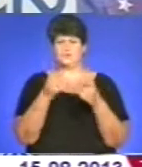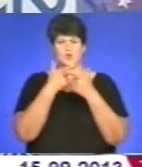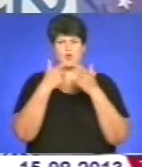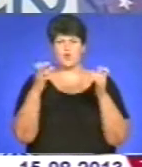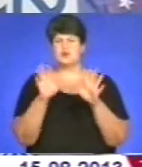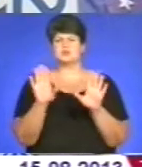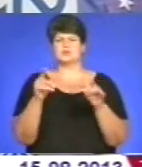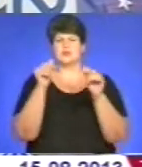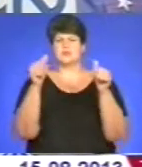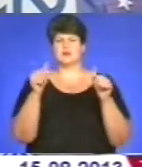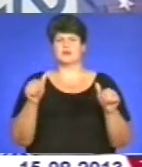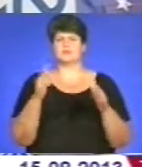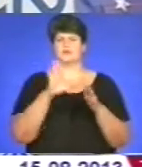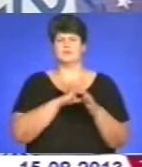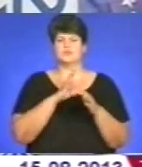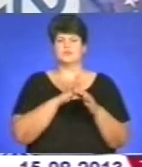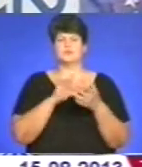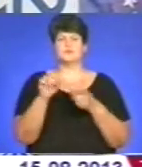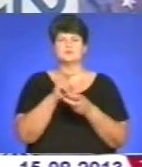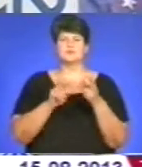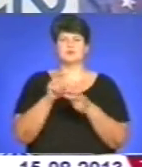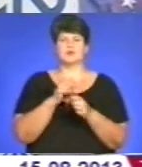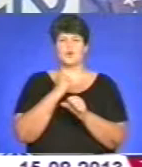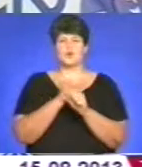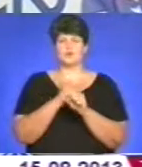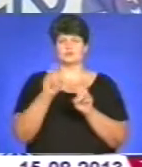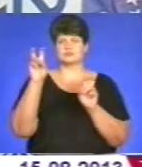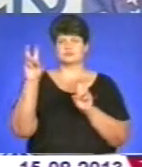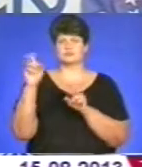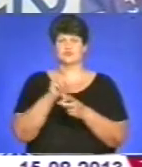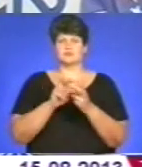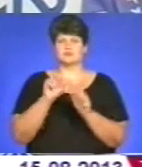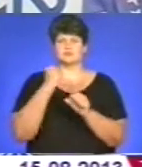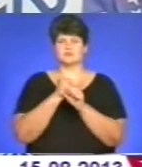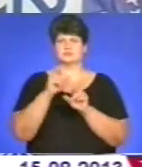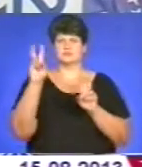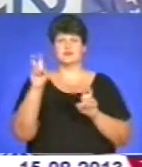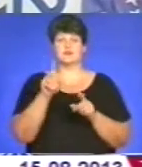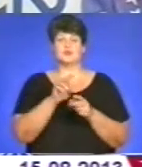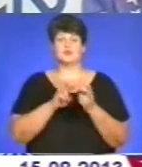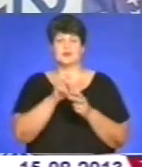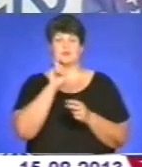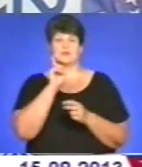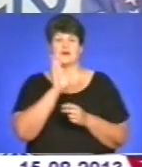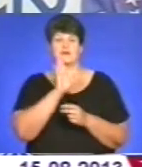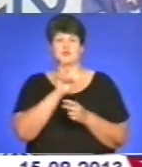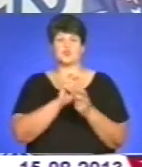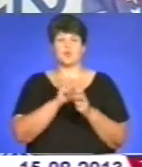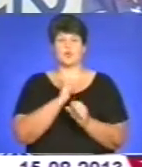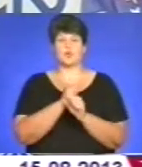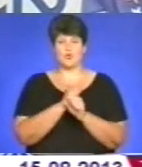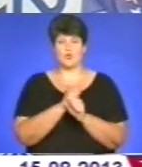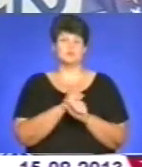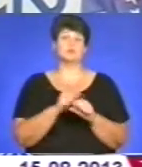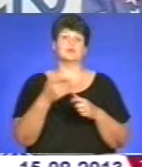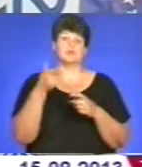містилися в мережі про пошук роботи, шукав там, молода дівчина шукає роботу, і